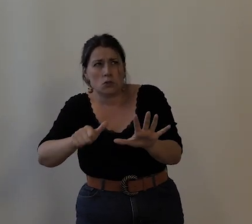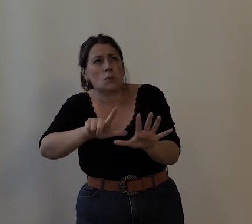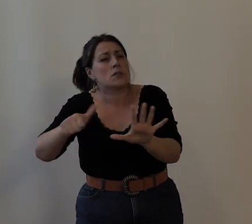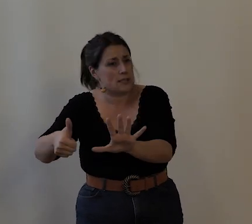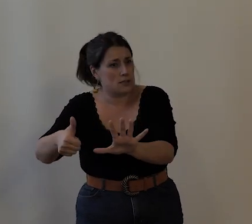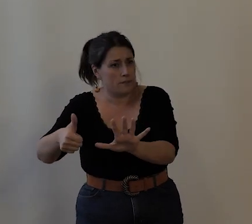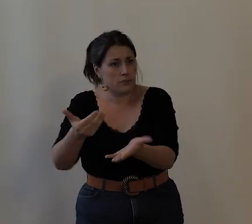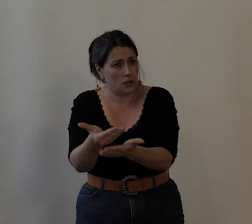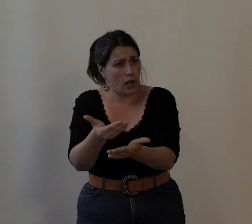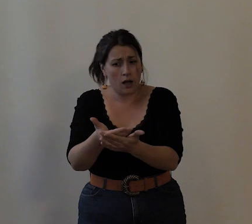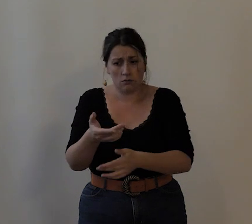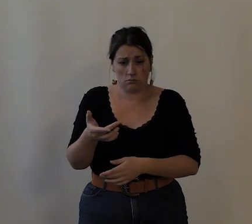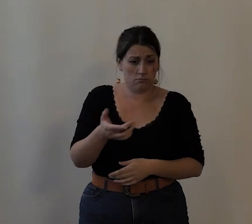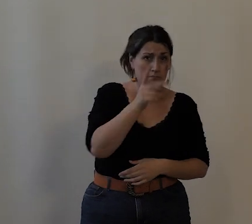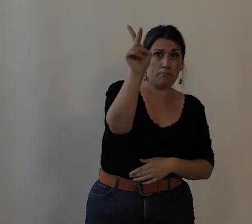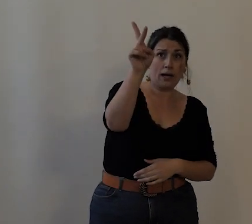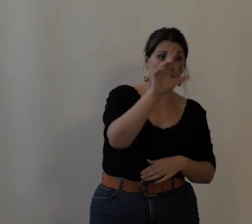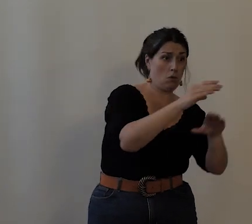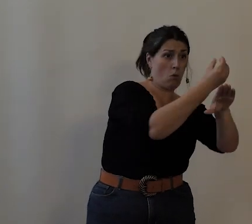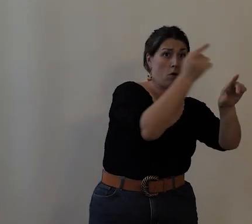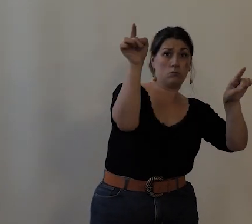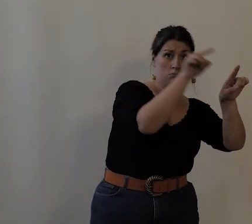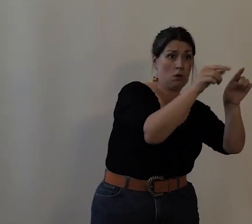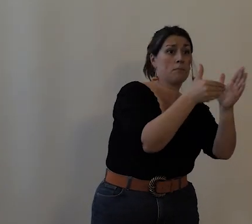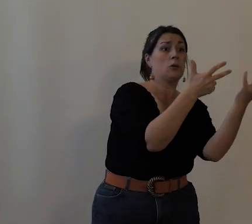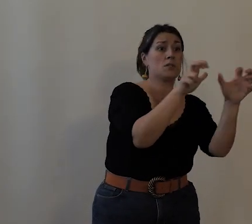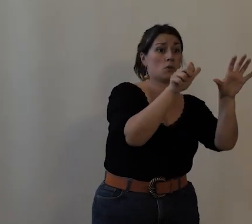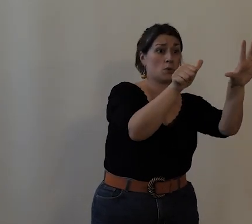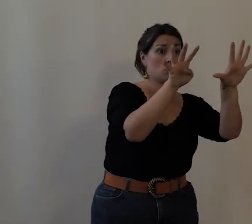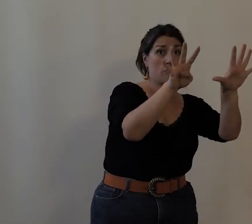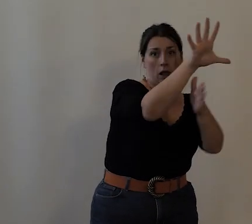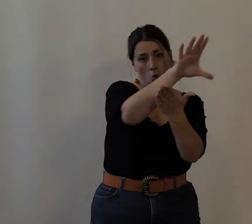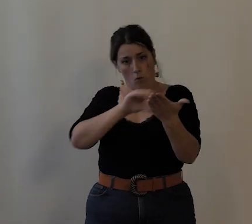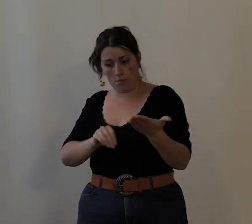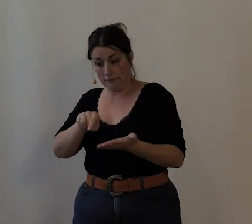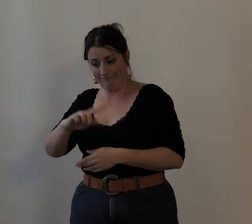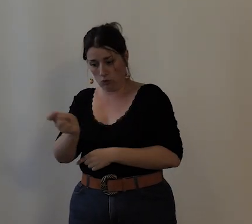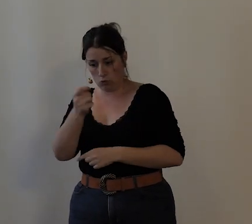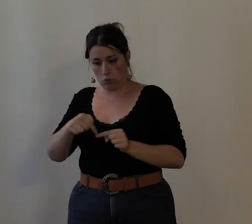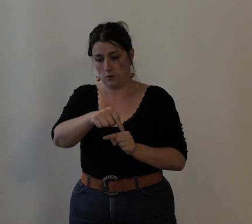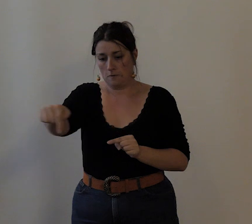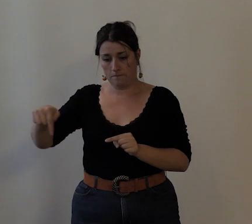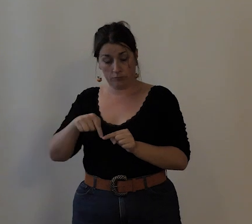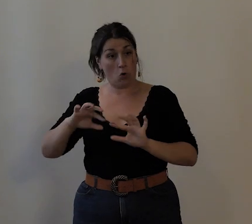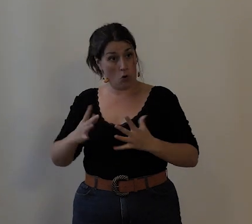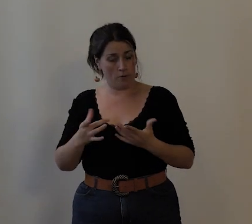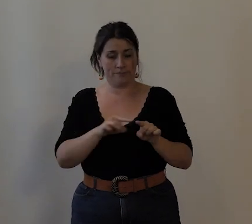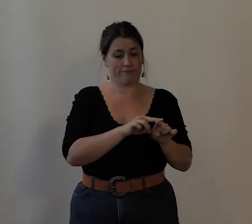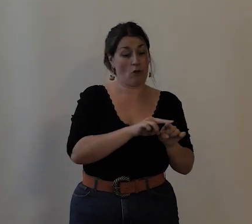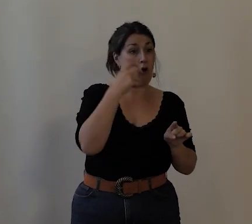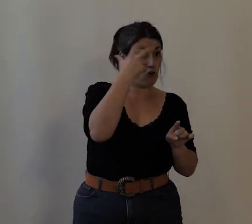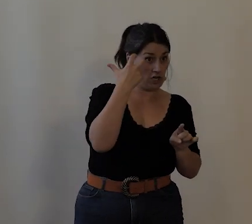principe que la course Paris-Rouen de 1869, et qui va se dérouler sur le parcours Angers-Tours